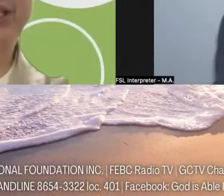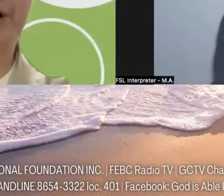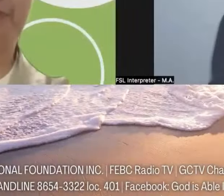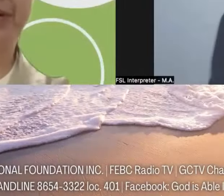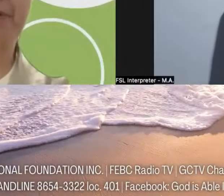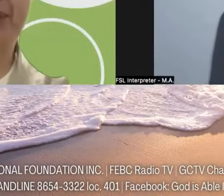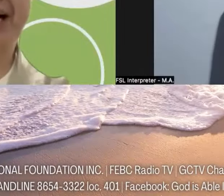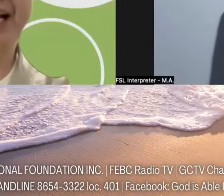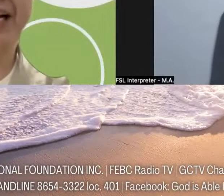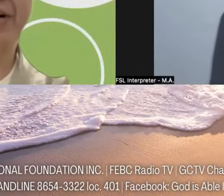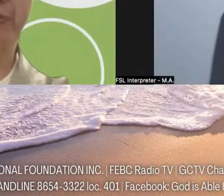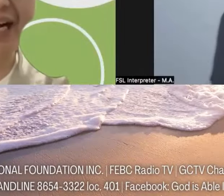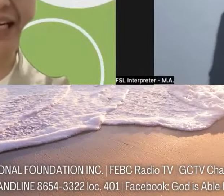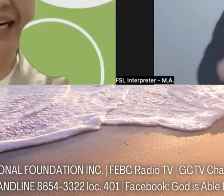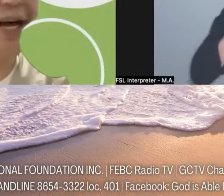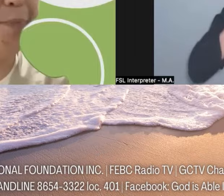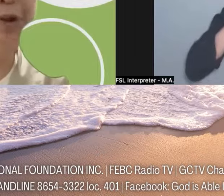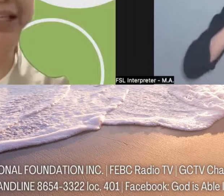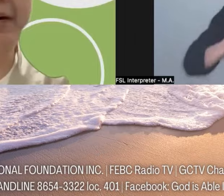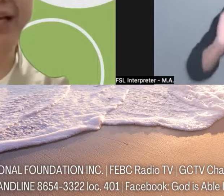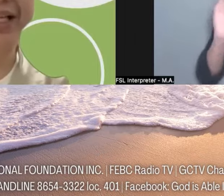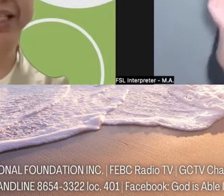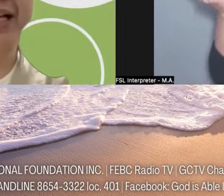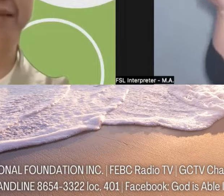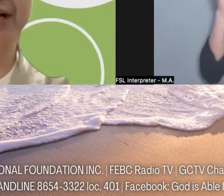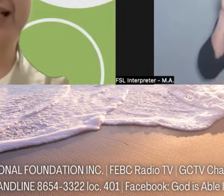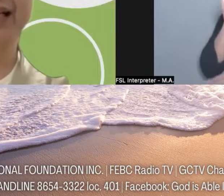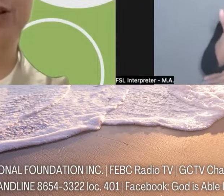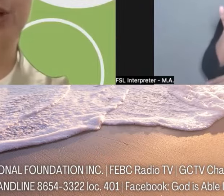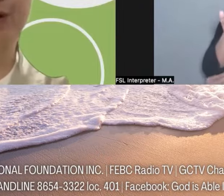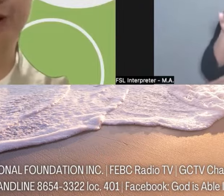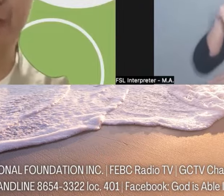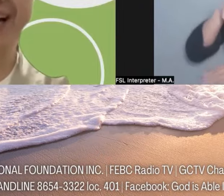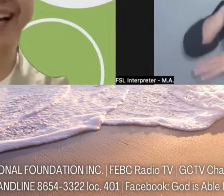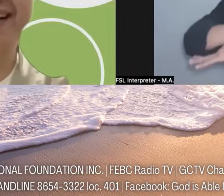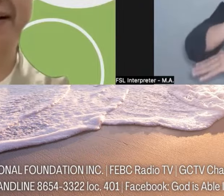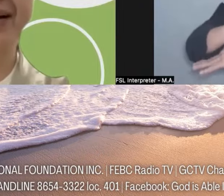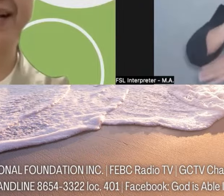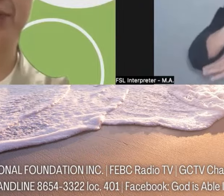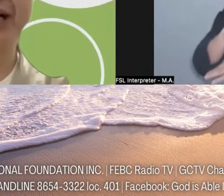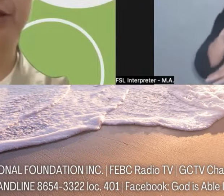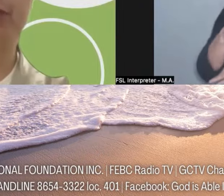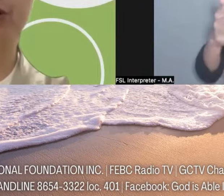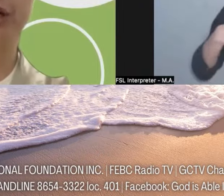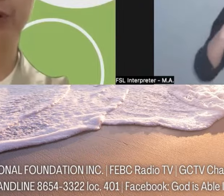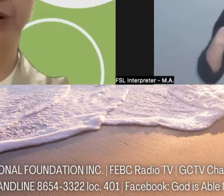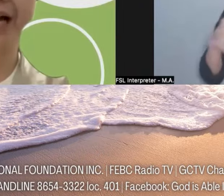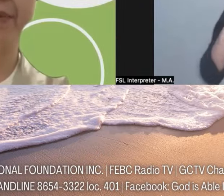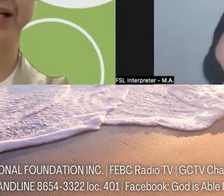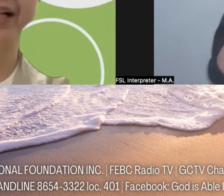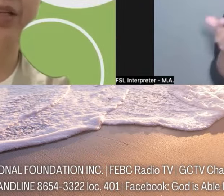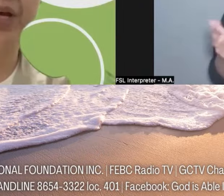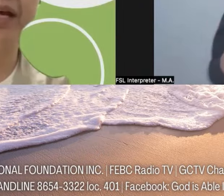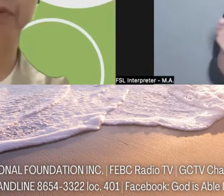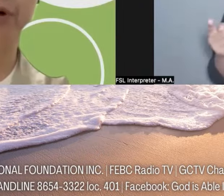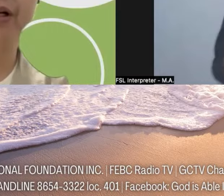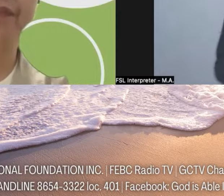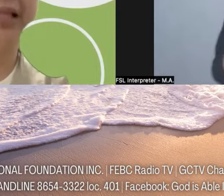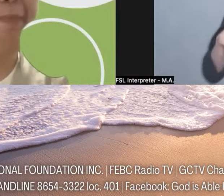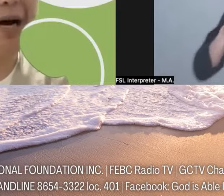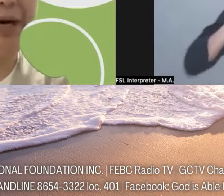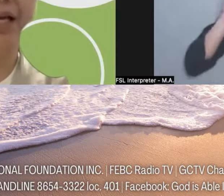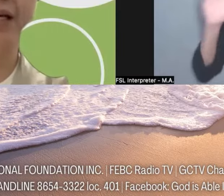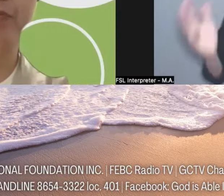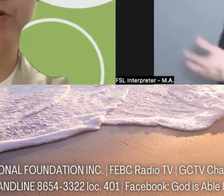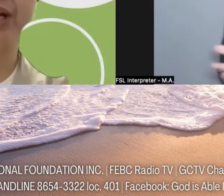So ang pinagpalang umaga, hapon, gabi, saan man kayo sa mundo mga kagapay. Welcome po sa programang God is Able.